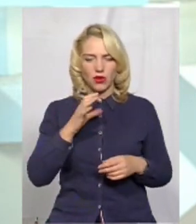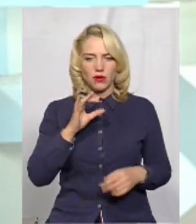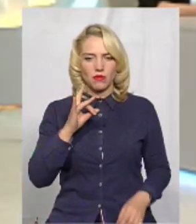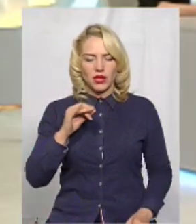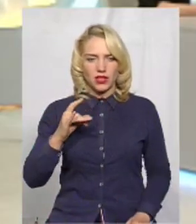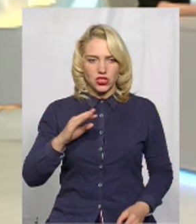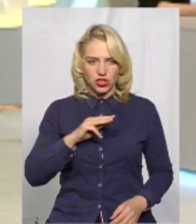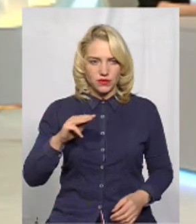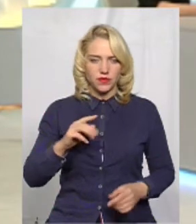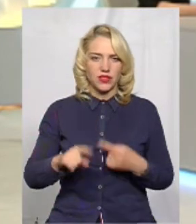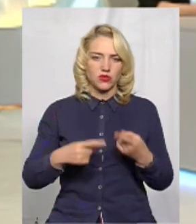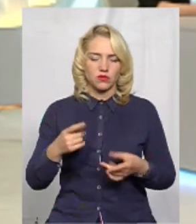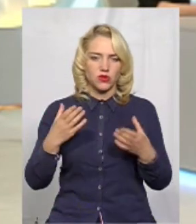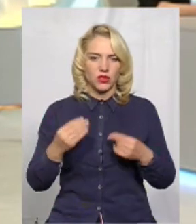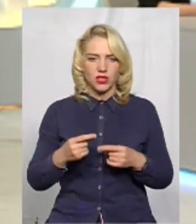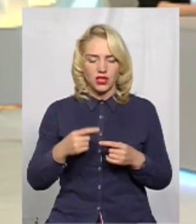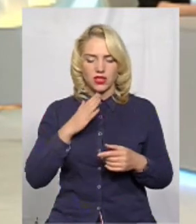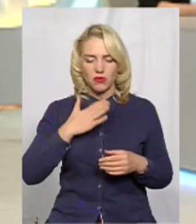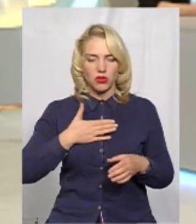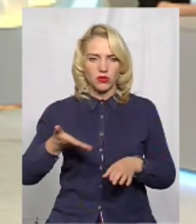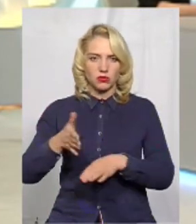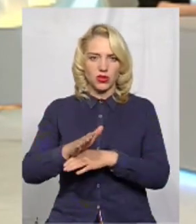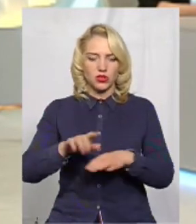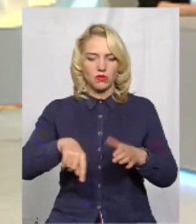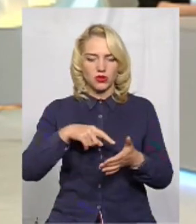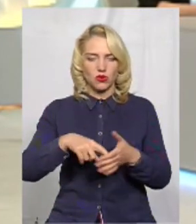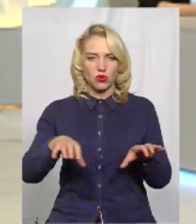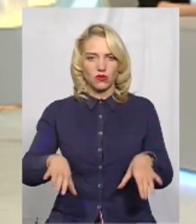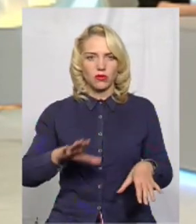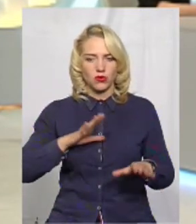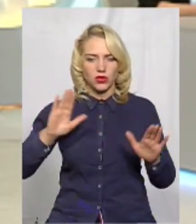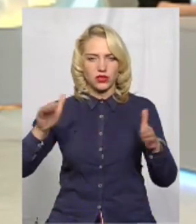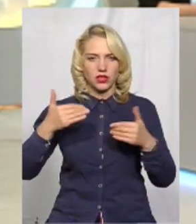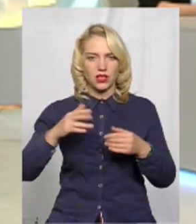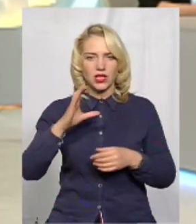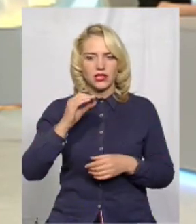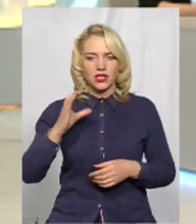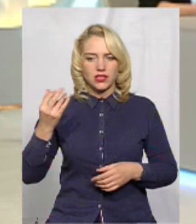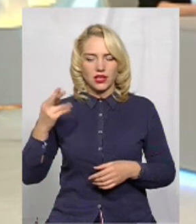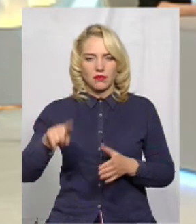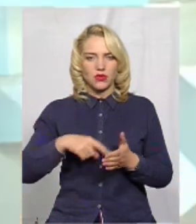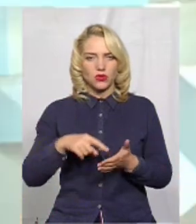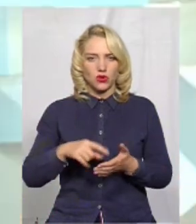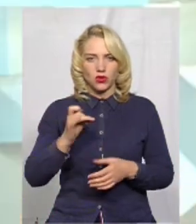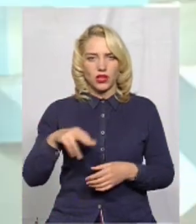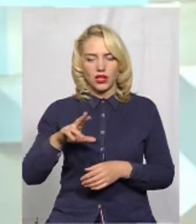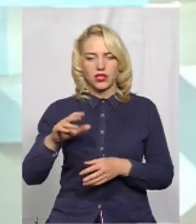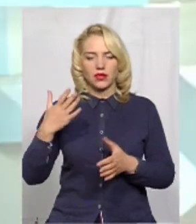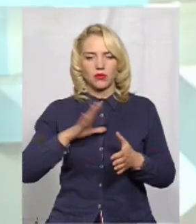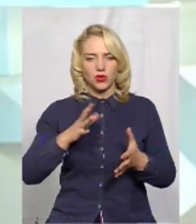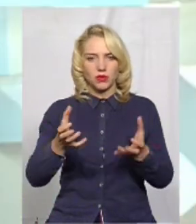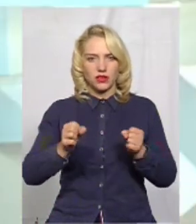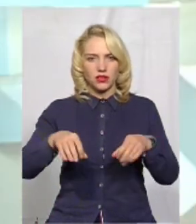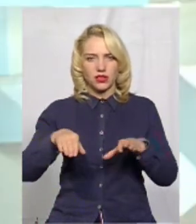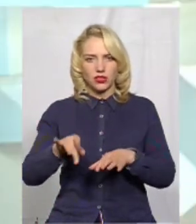Наступного дня, за моєм розпорядженням міського голови, була скликана сесія міської ради, і відповідно сесія міської ради прийняла